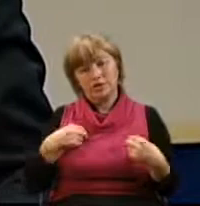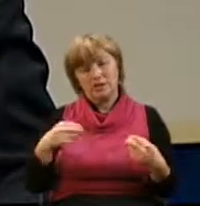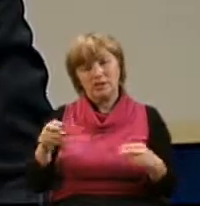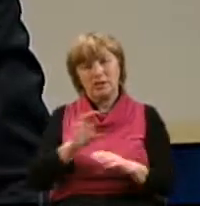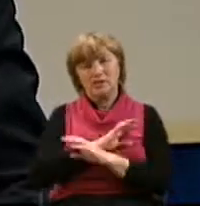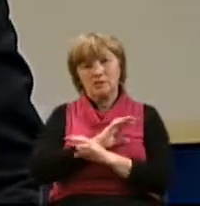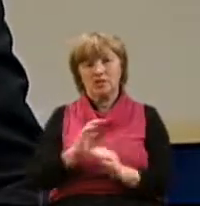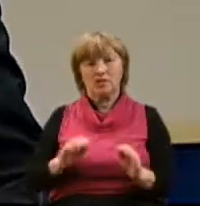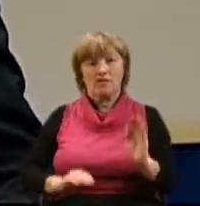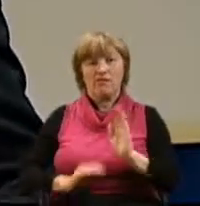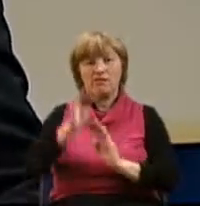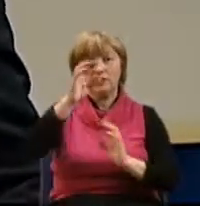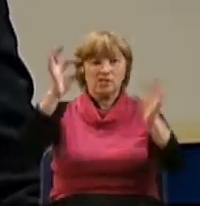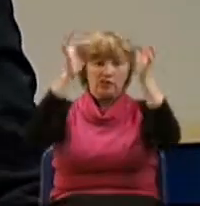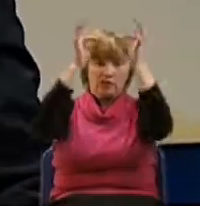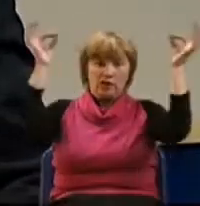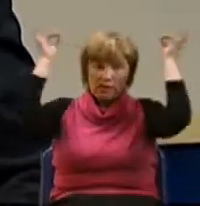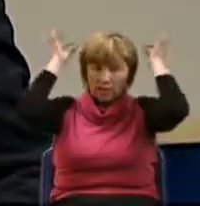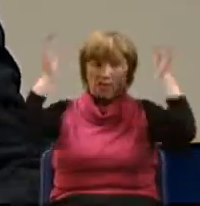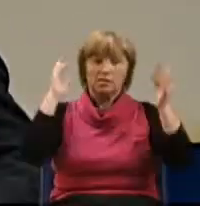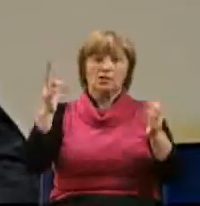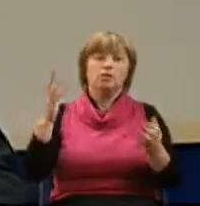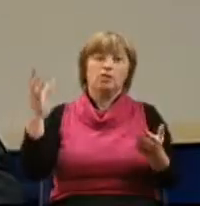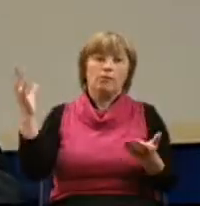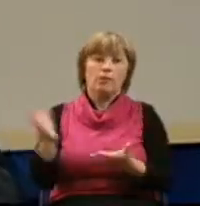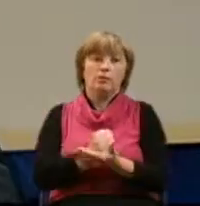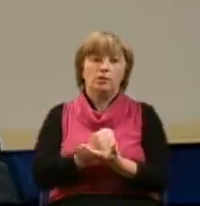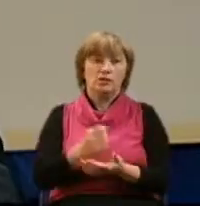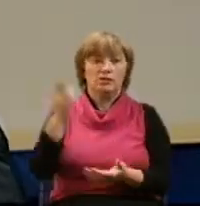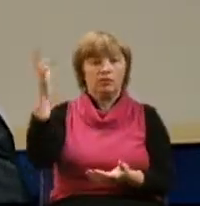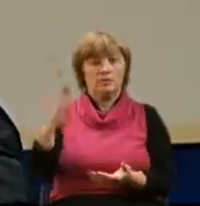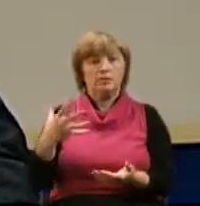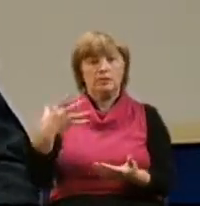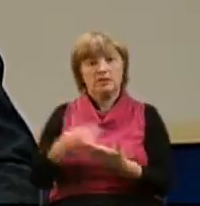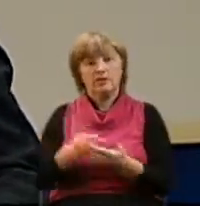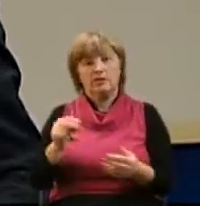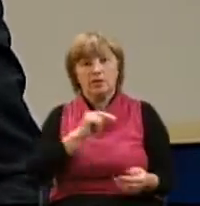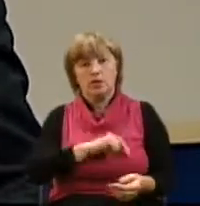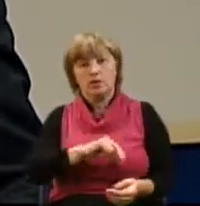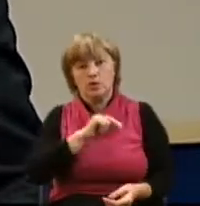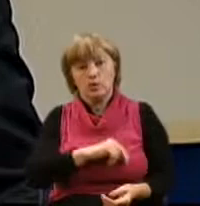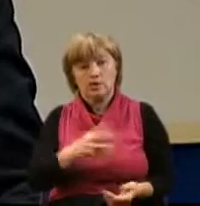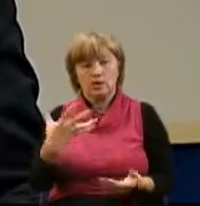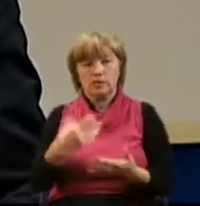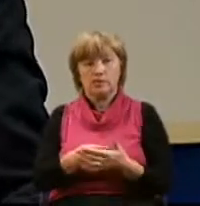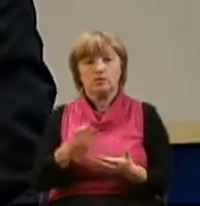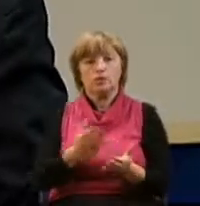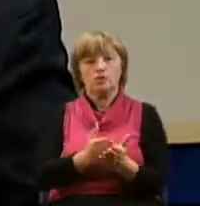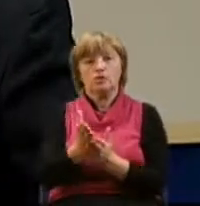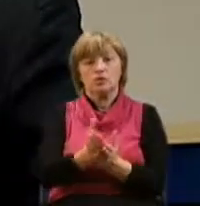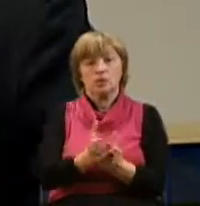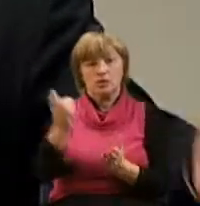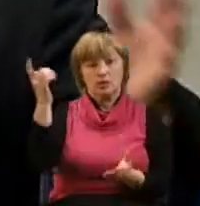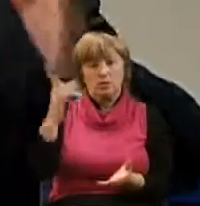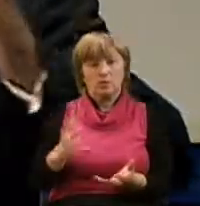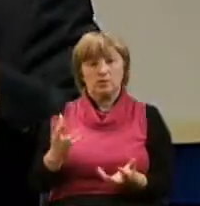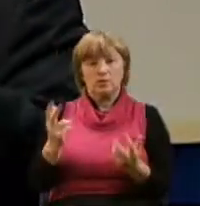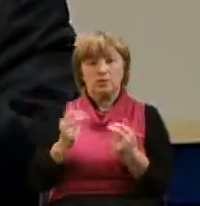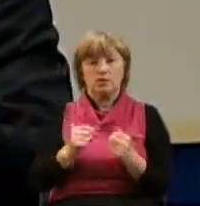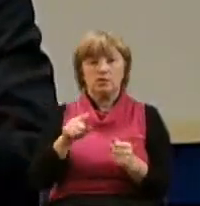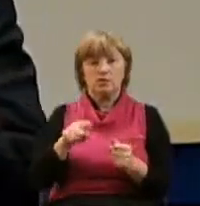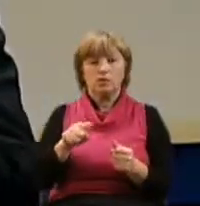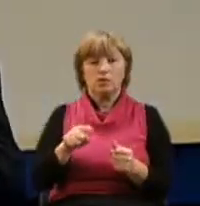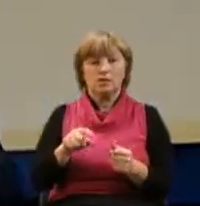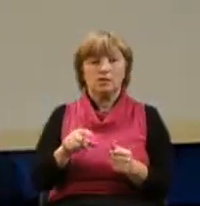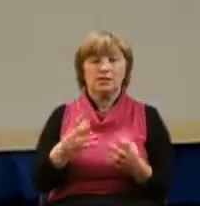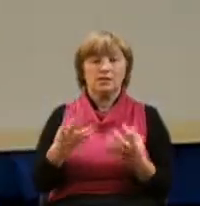это высший венец, который он получил в Господе за свои труды, за свое служение Господу. И считается, что примерно в тот